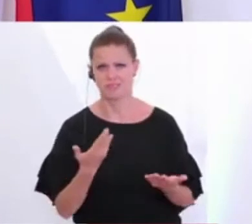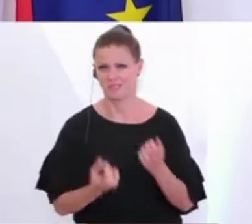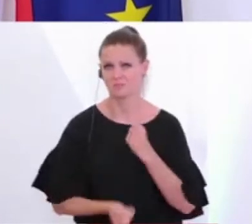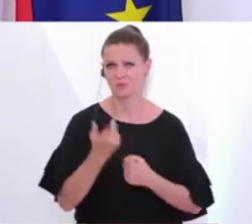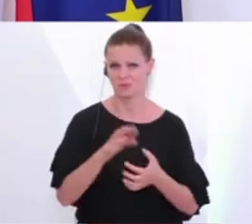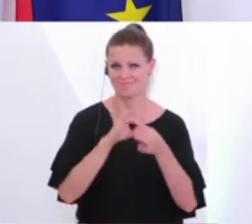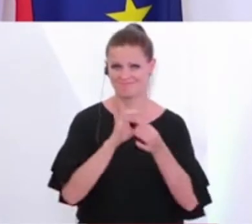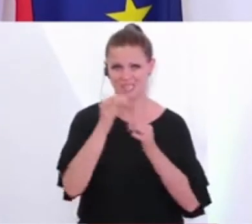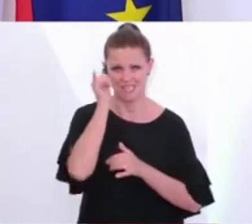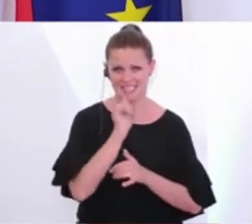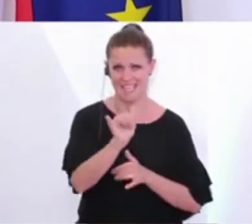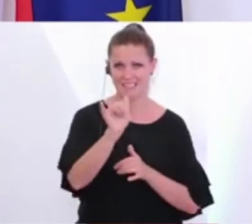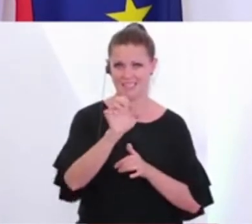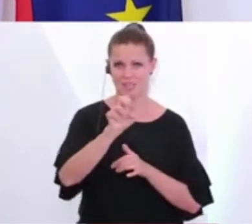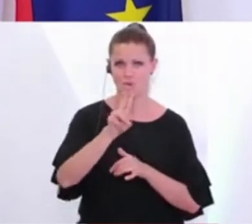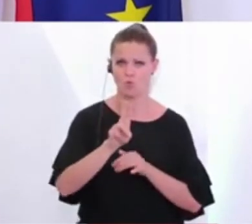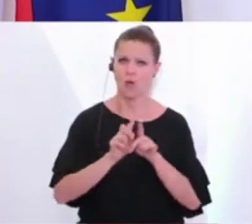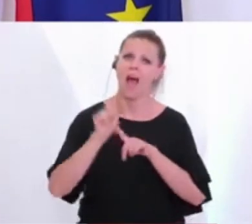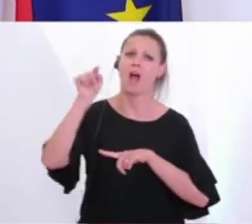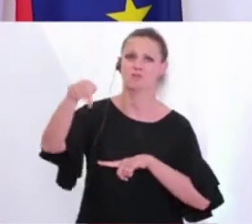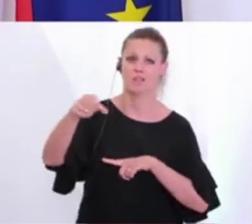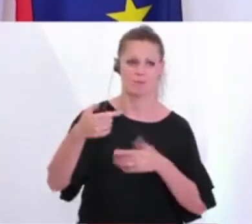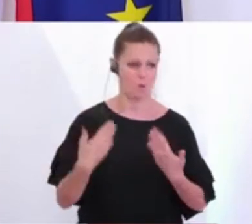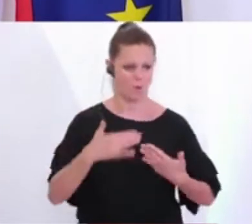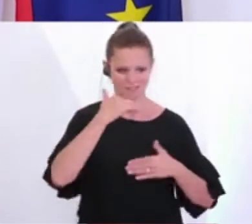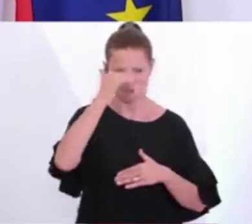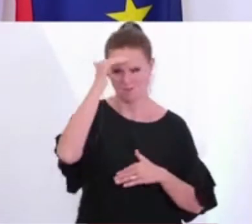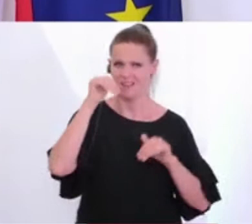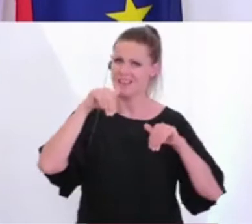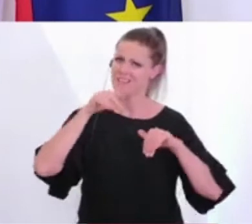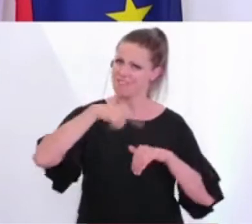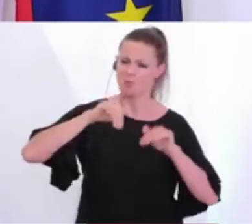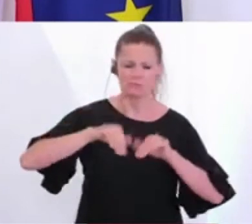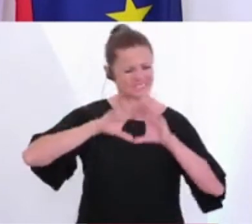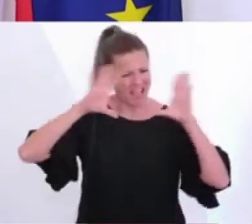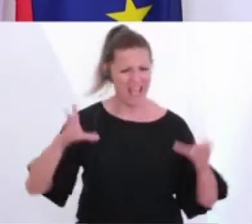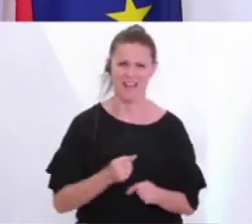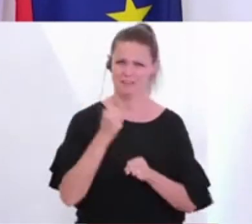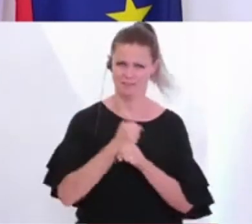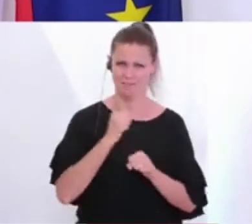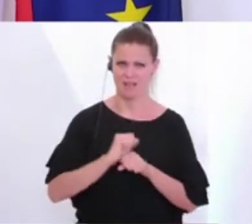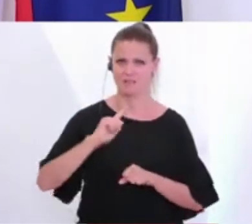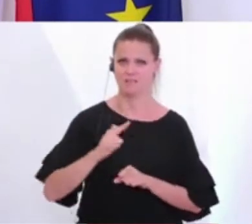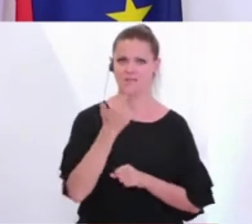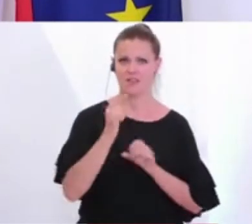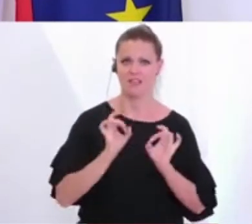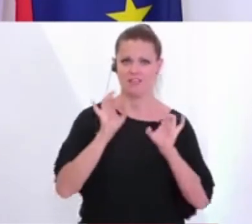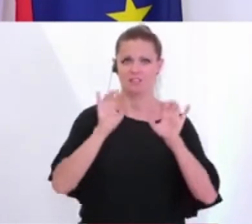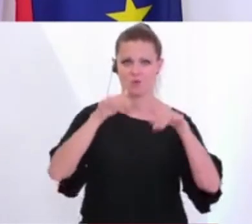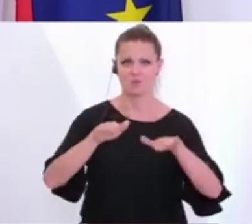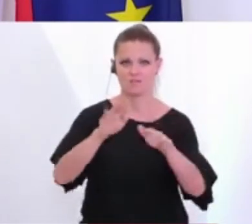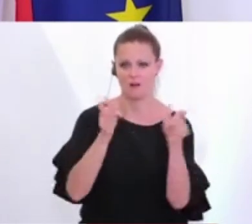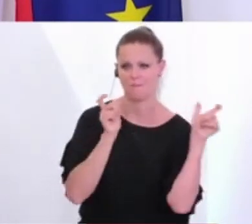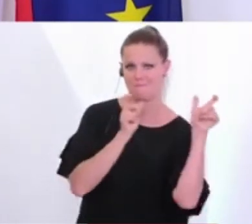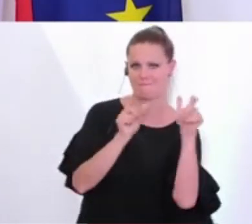natürlich für das Reisen außerhalb der EU in diesem Sommer. Wir müssen alles tun in unserer Macht, um eine zweite Welle zu verhindern. Das ist im Interesse